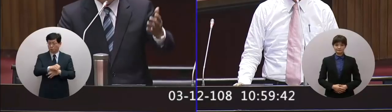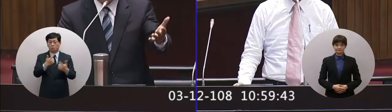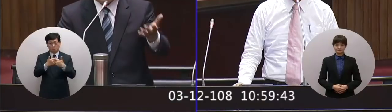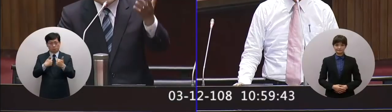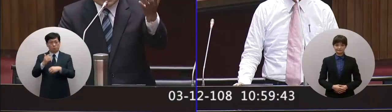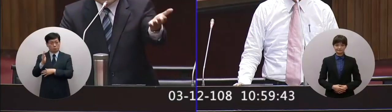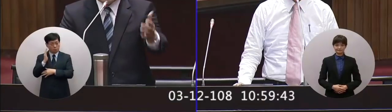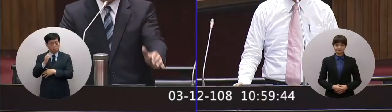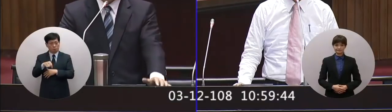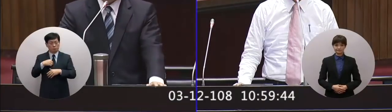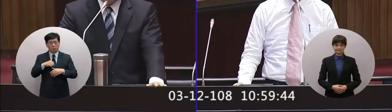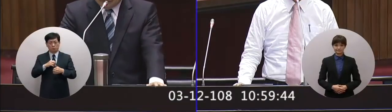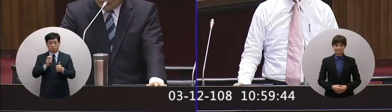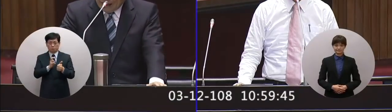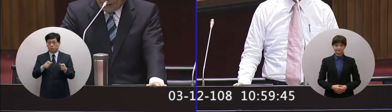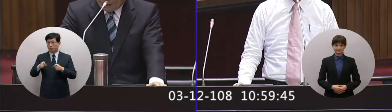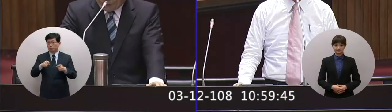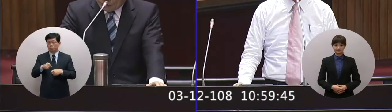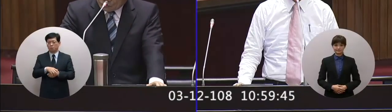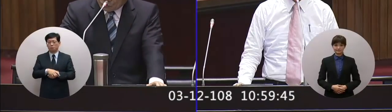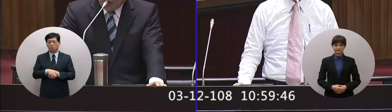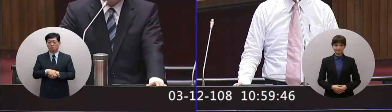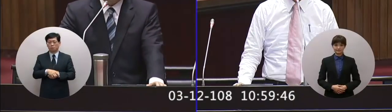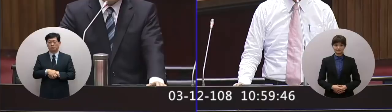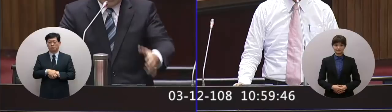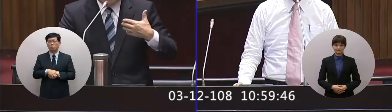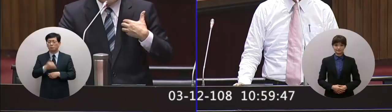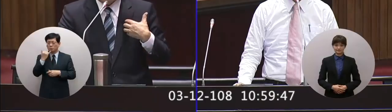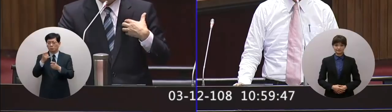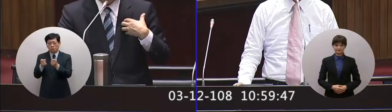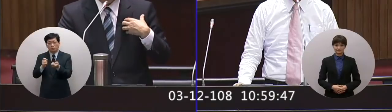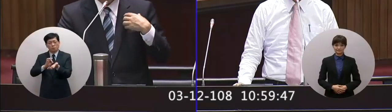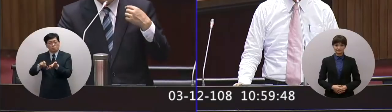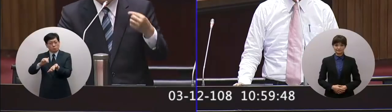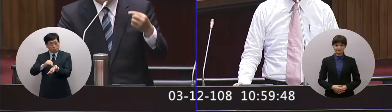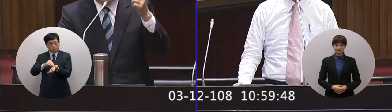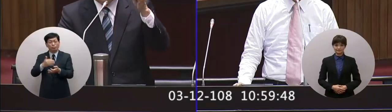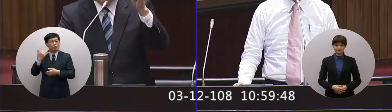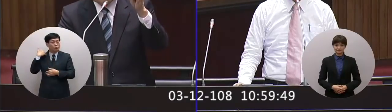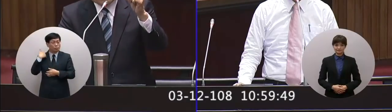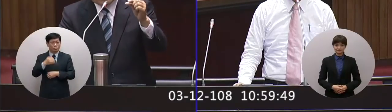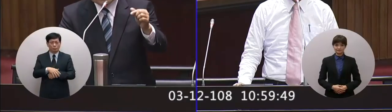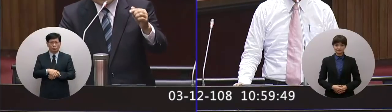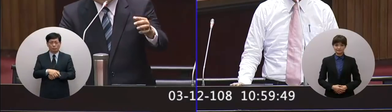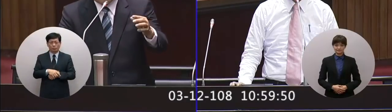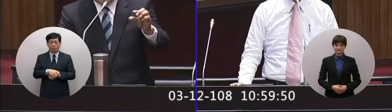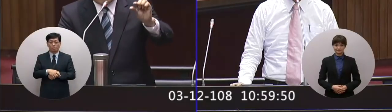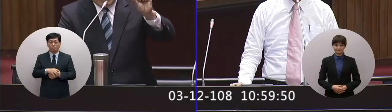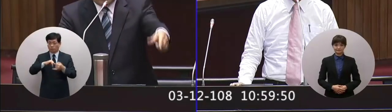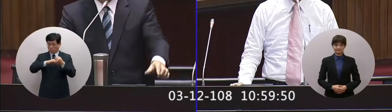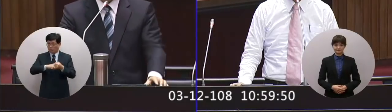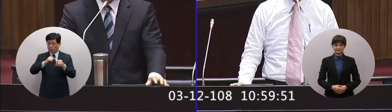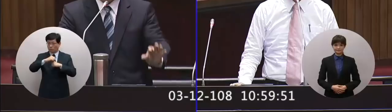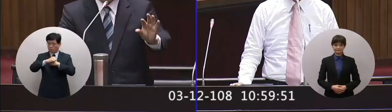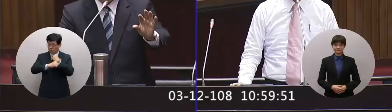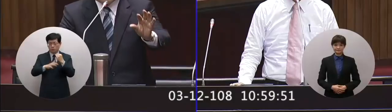配合政府的這個照顧來使用那也點租上次我們訂租的